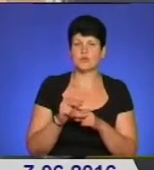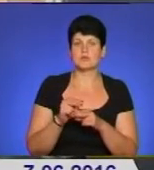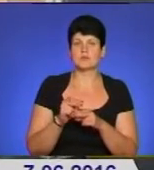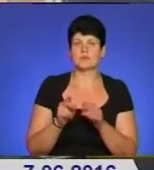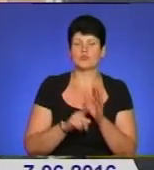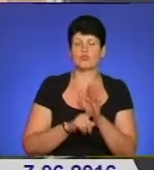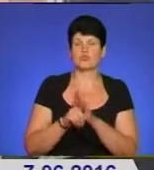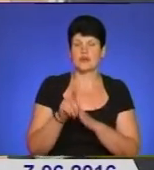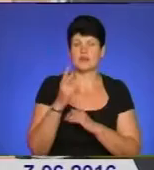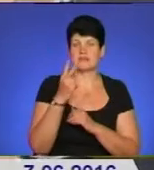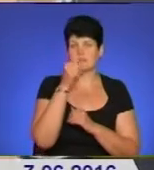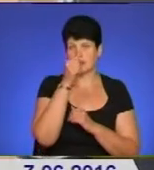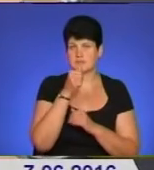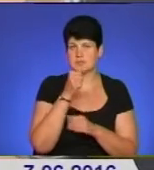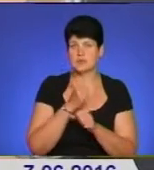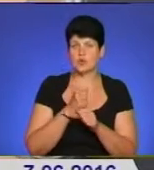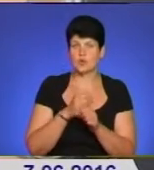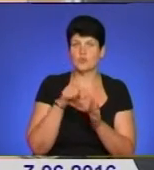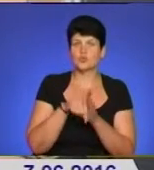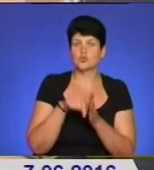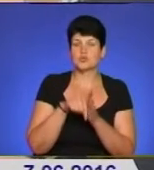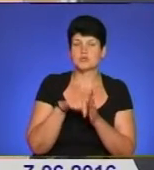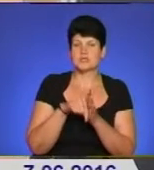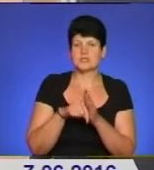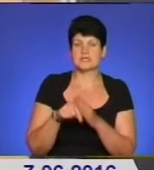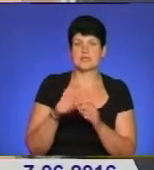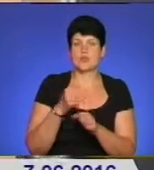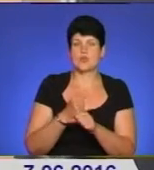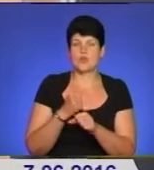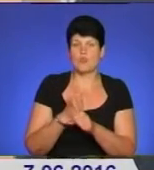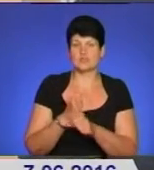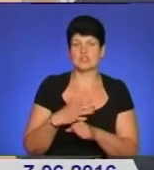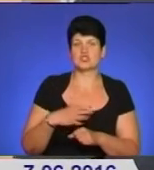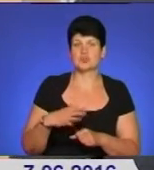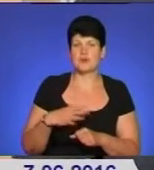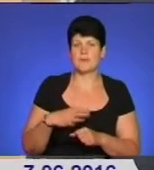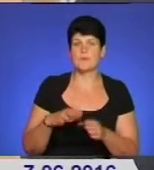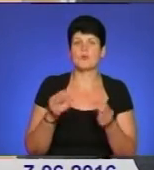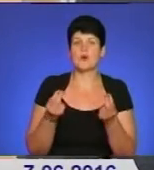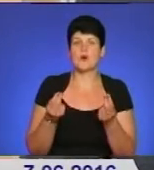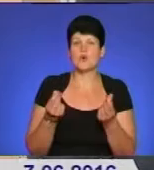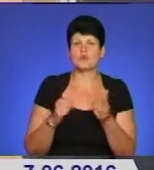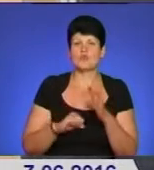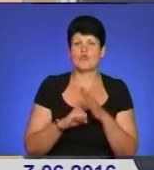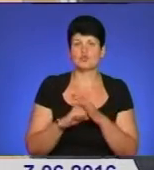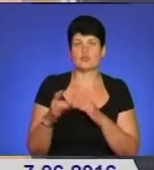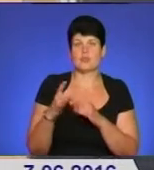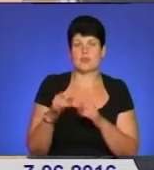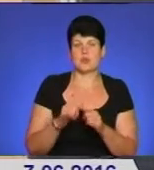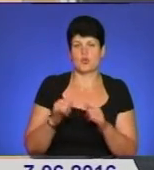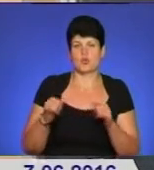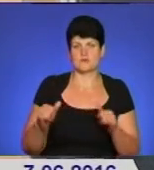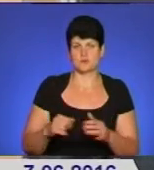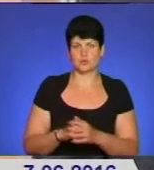два місяці, робимо внутрішні роботи і чекаємо на гроші з фонду регіонального розвитку.